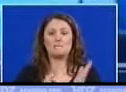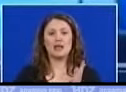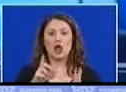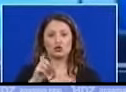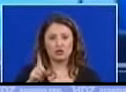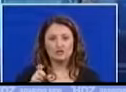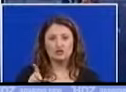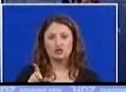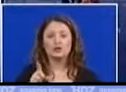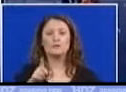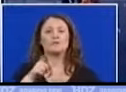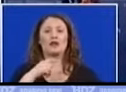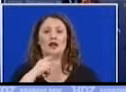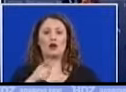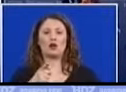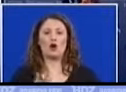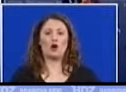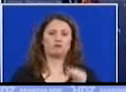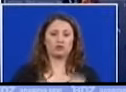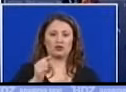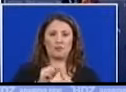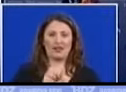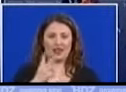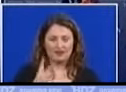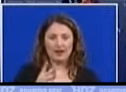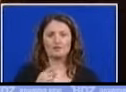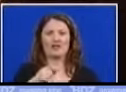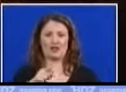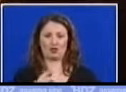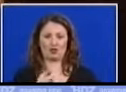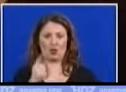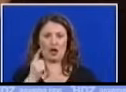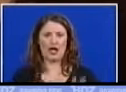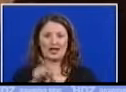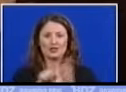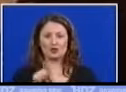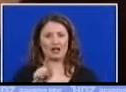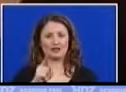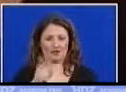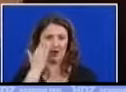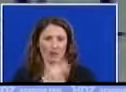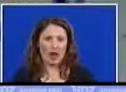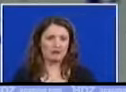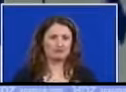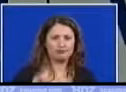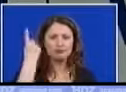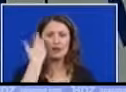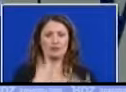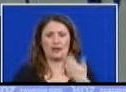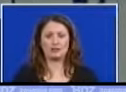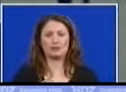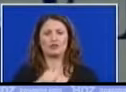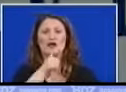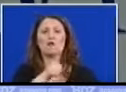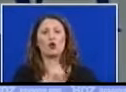25 s obzirom na veću stopu PDV-a, te da su rezultati toga plana rekordna nezaposlenost i rekordno porezno opterečenje,